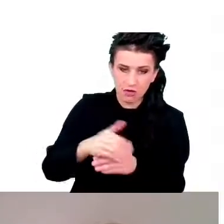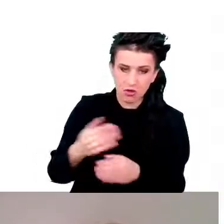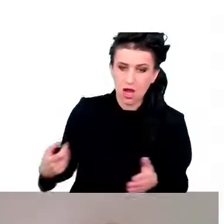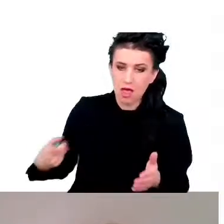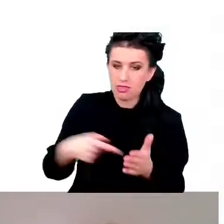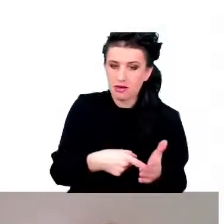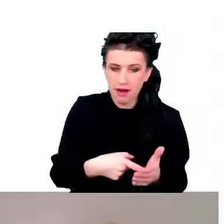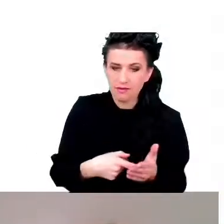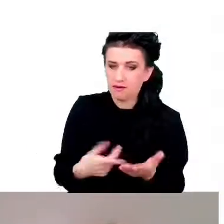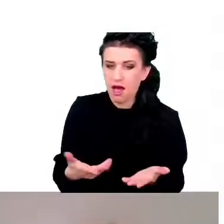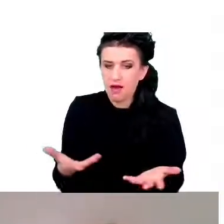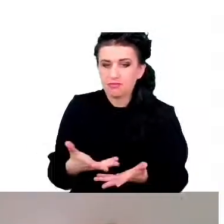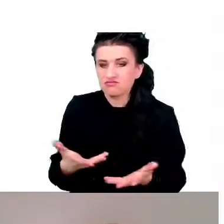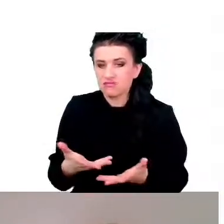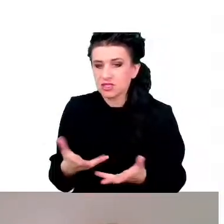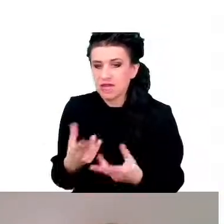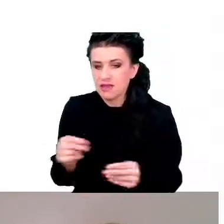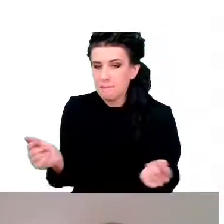powinno.